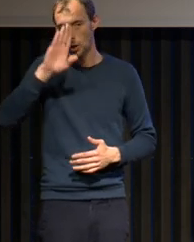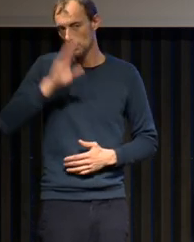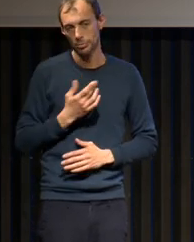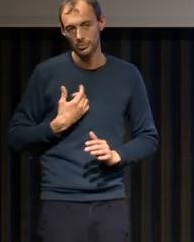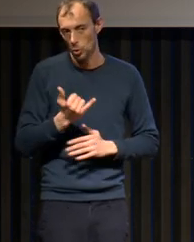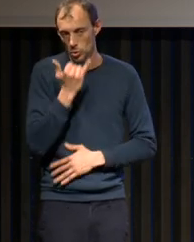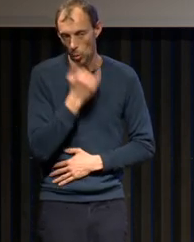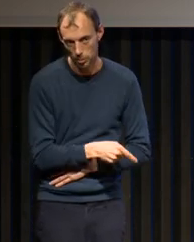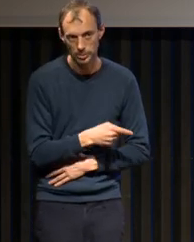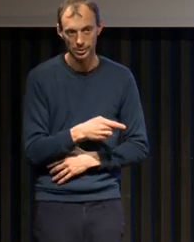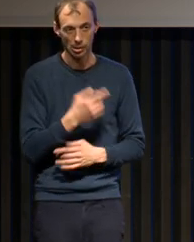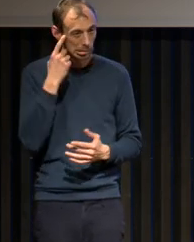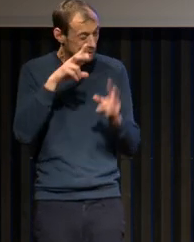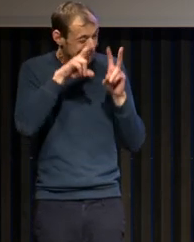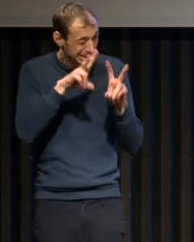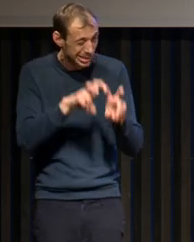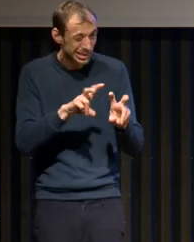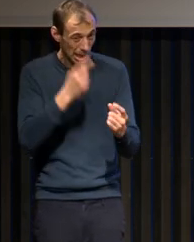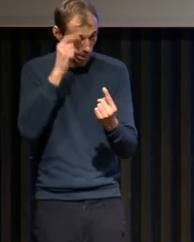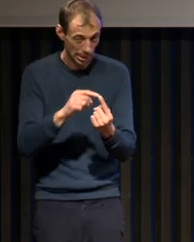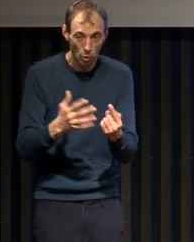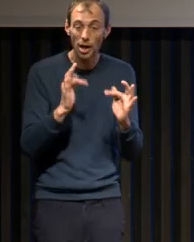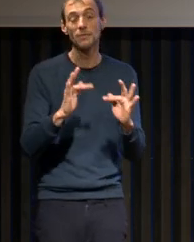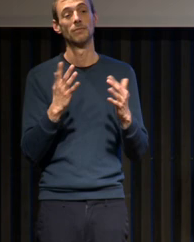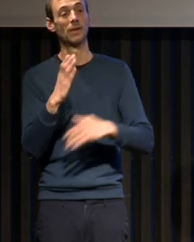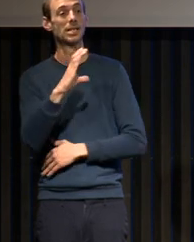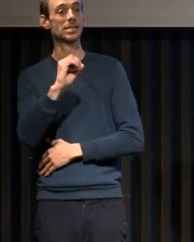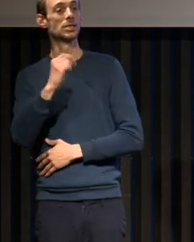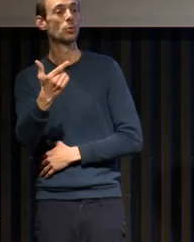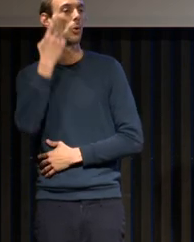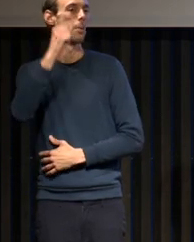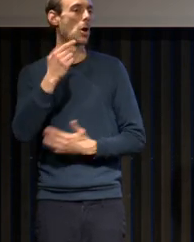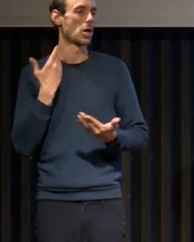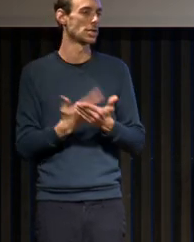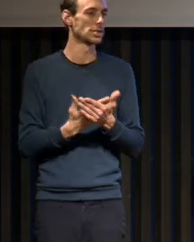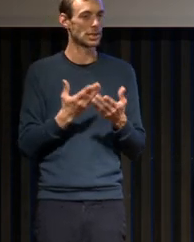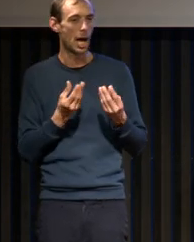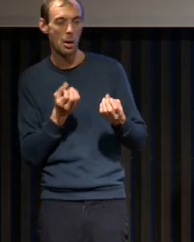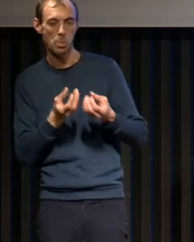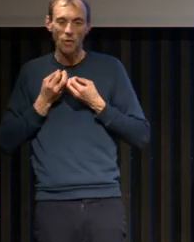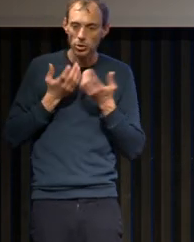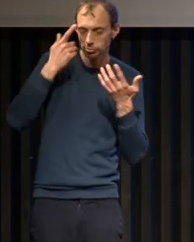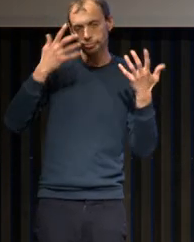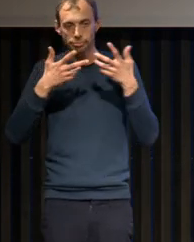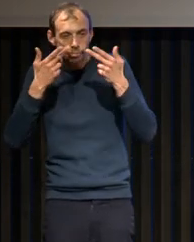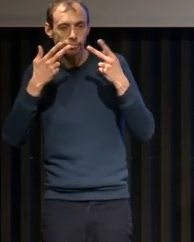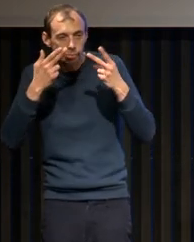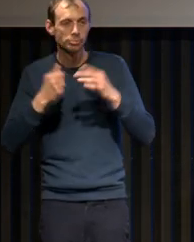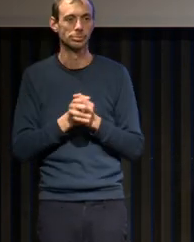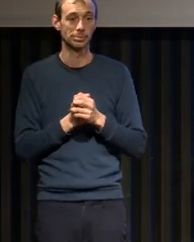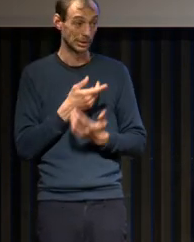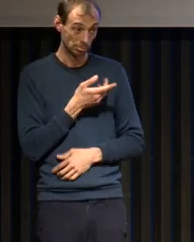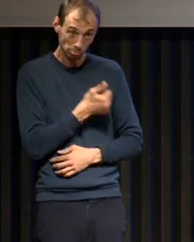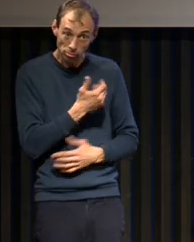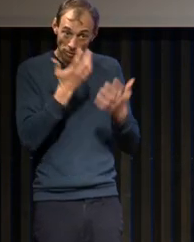la toxicité du CO2 sur les centres neurologiques et respiratoires. vous ai mis une molécule de CO2. Tout leur enjeu va être de montrer